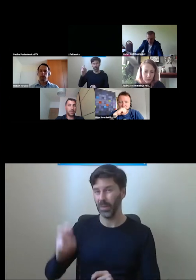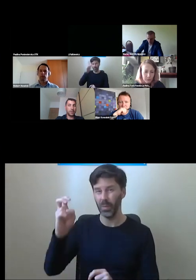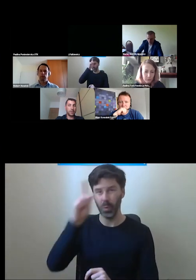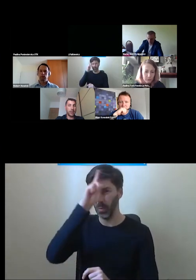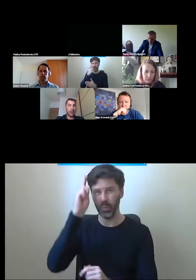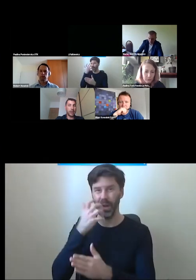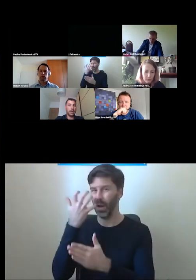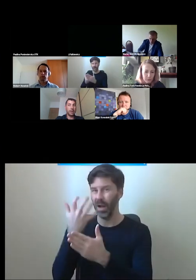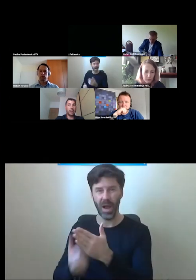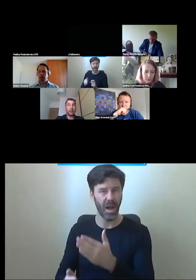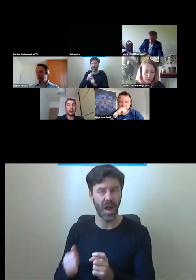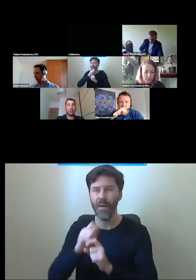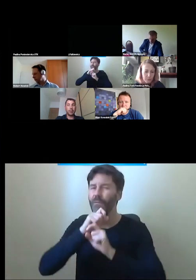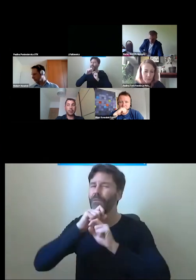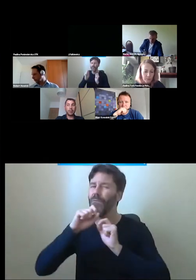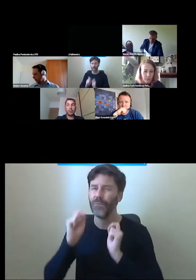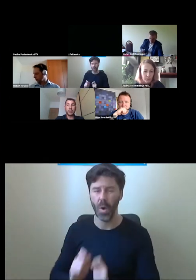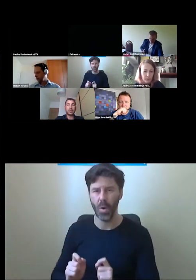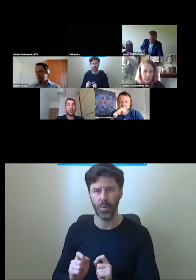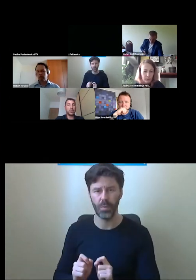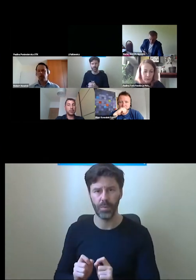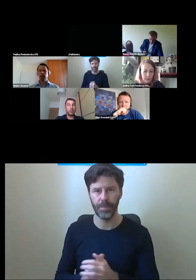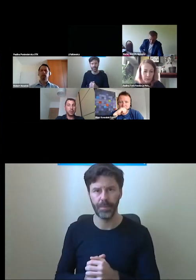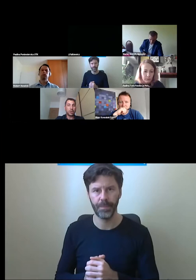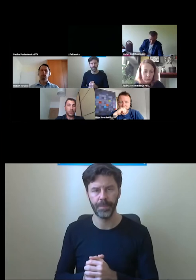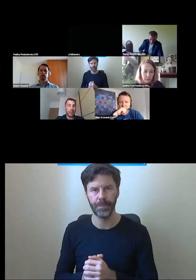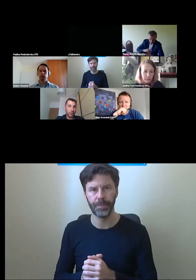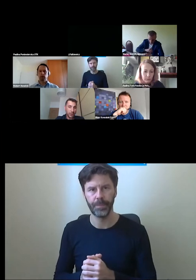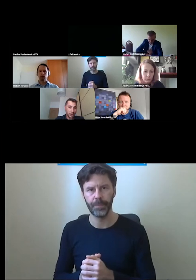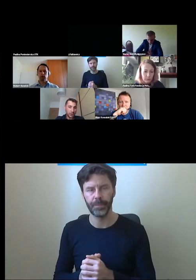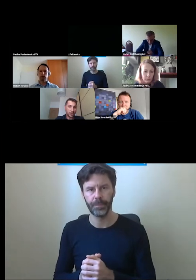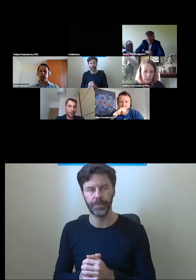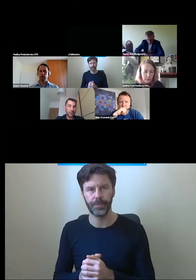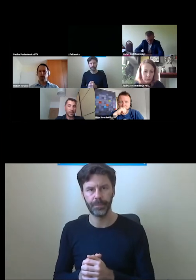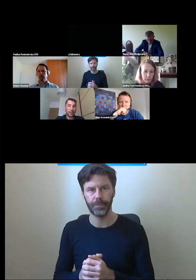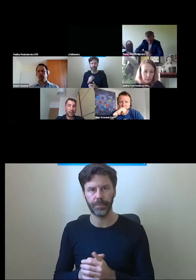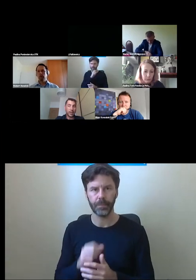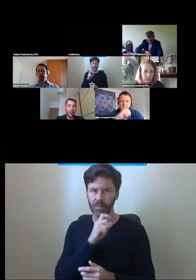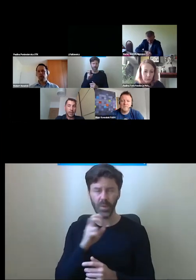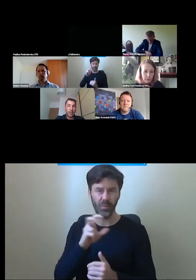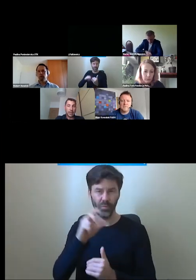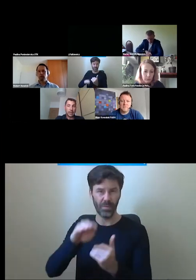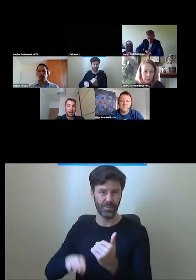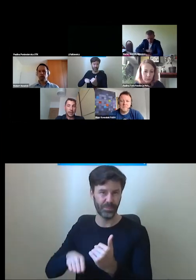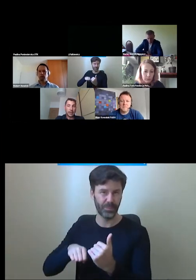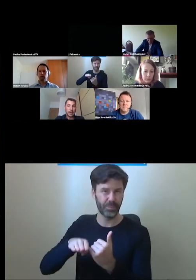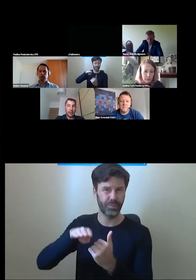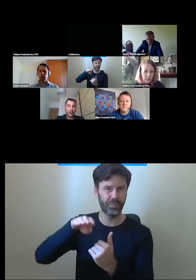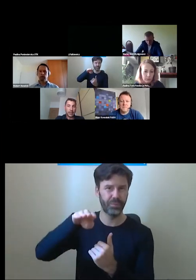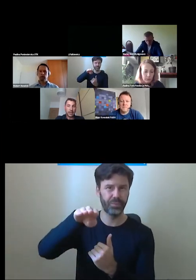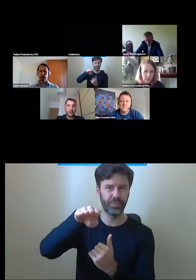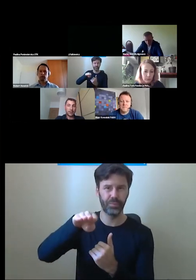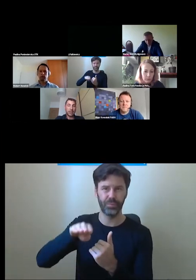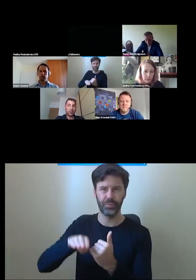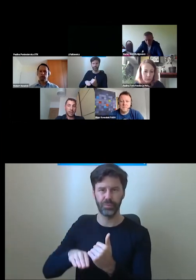dowód na dyskusyjną użyteczność tych rozwiązań. Na